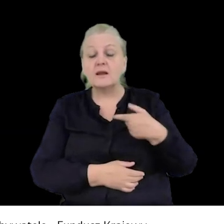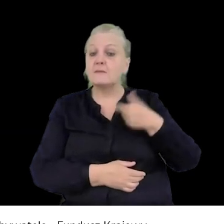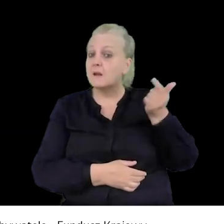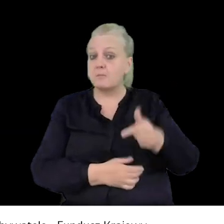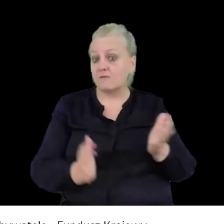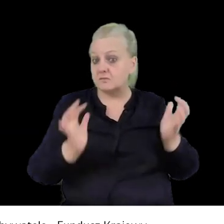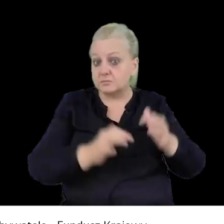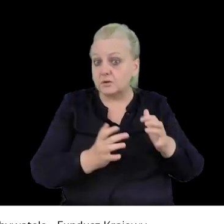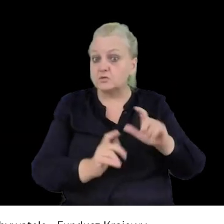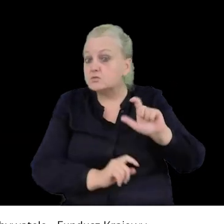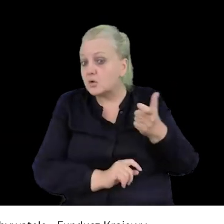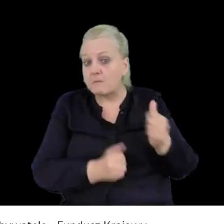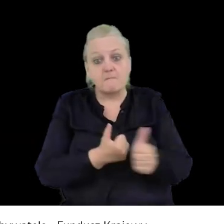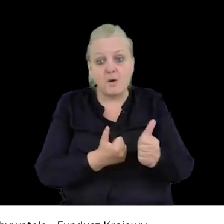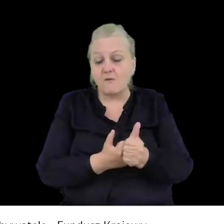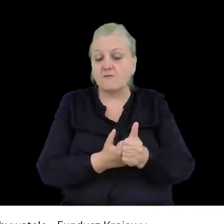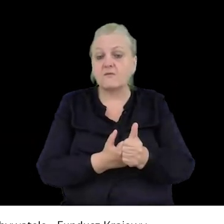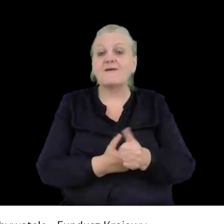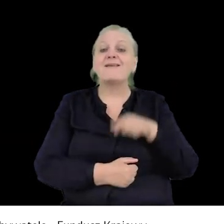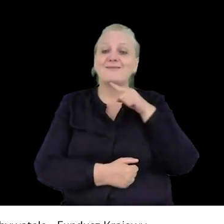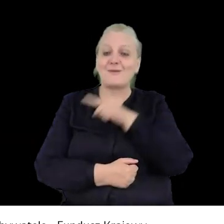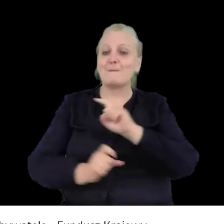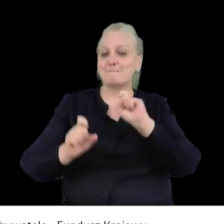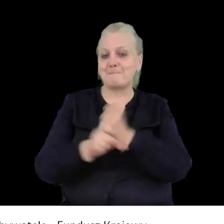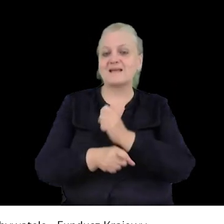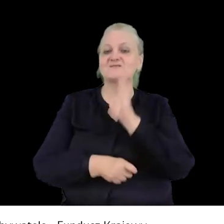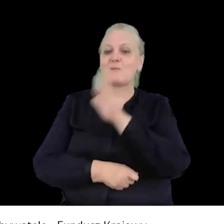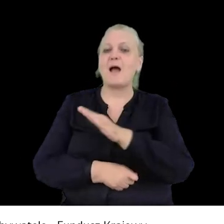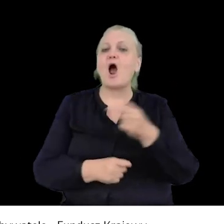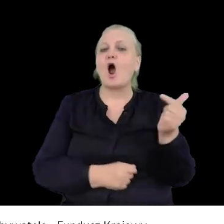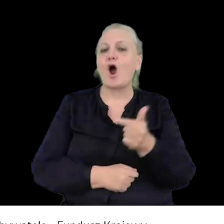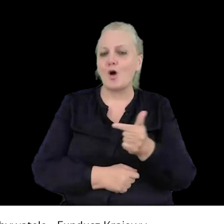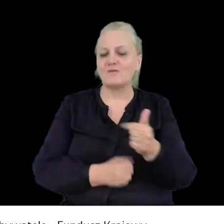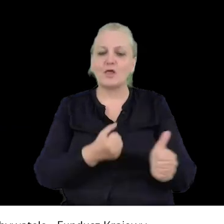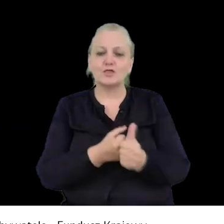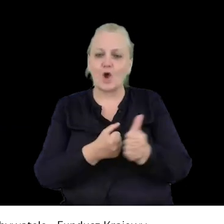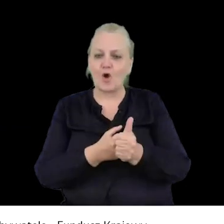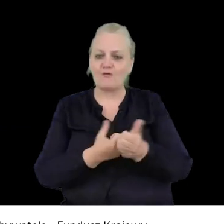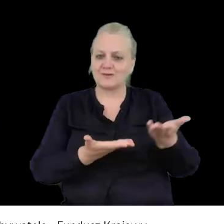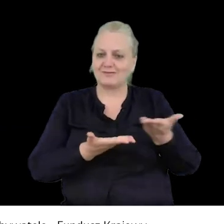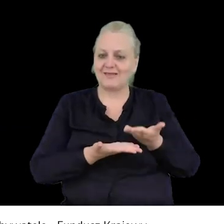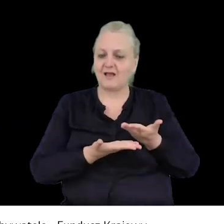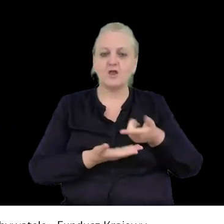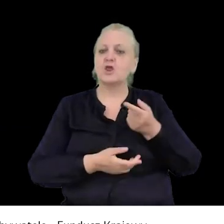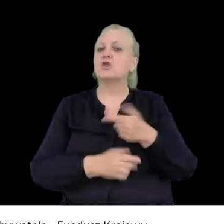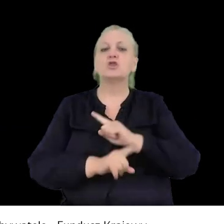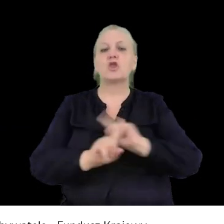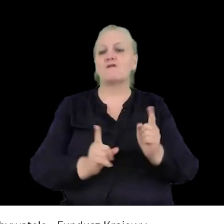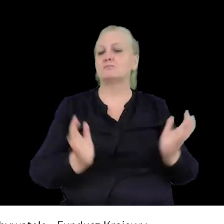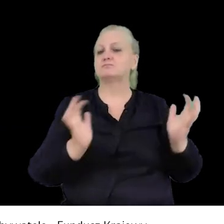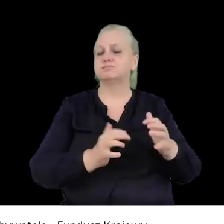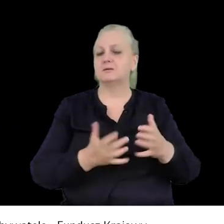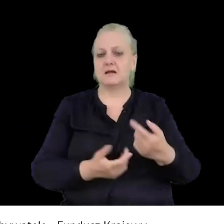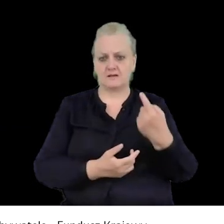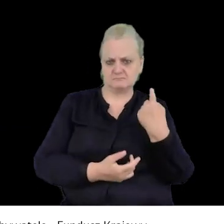zgromadzić, to na państwie leży obowiązek udowodnienia, że nie powinniśmy się gromadzić, że to powinno zostać